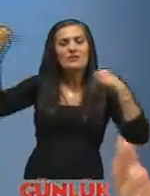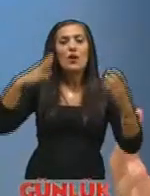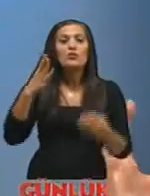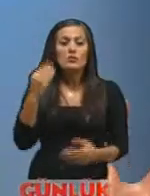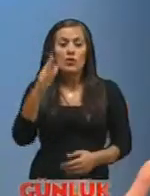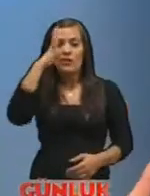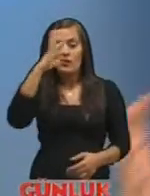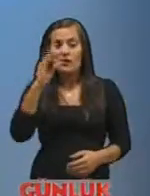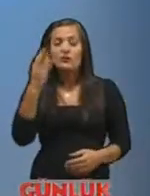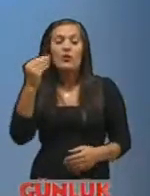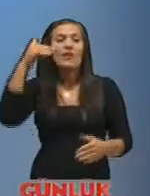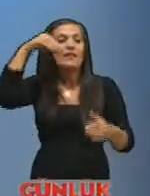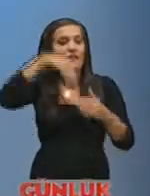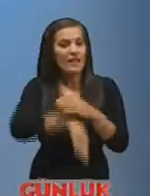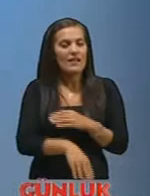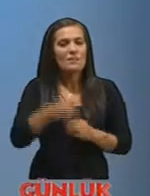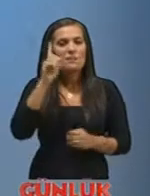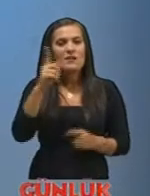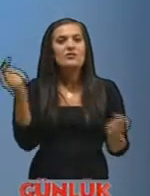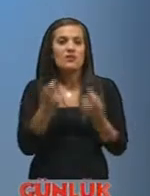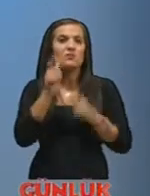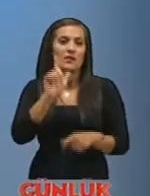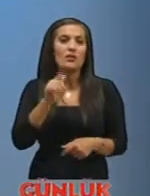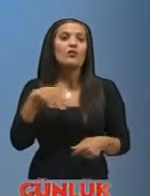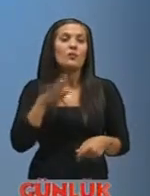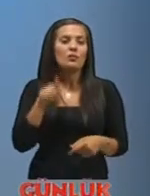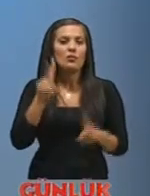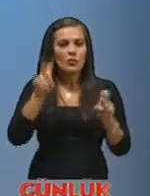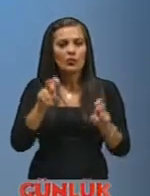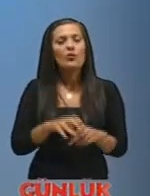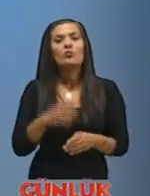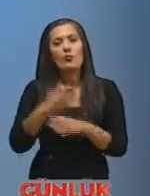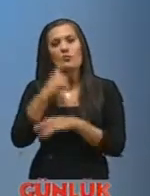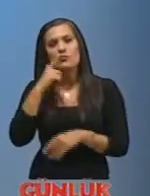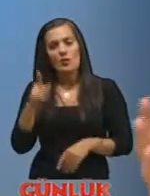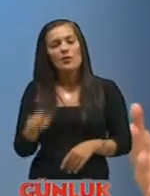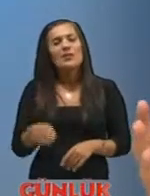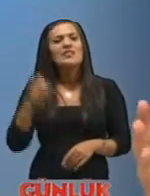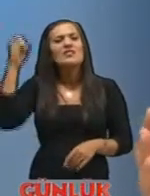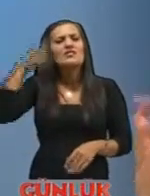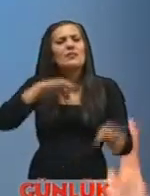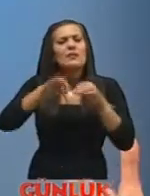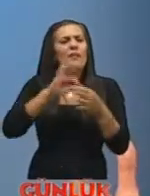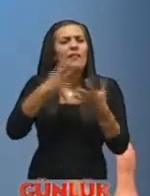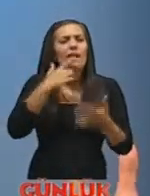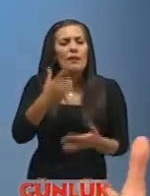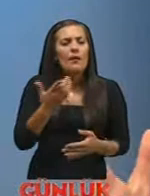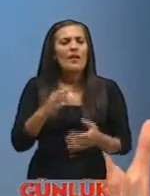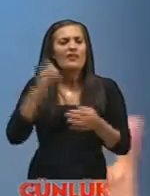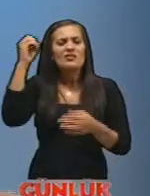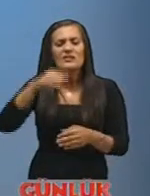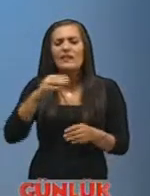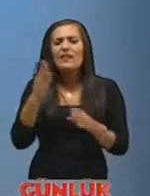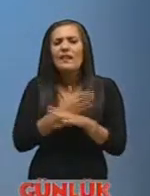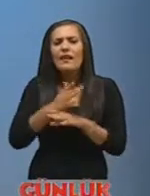teknik, çok derin bir çalışma gerektiriyor değil mi bu konu? ışık tasarımı nedir? ışık nedir? ne